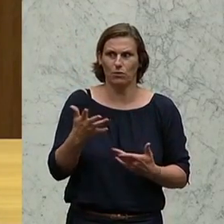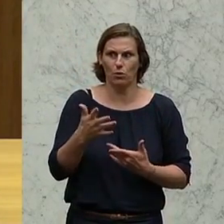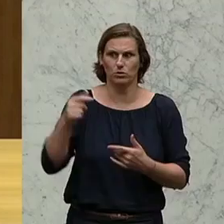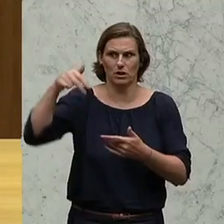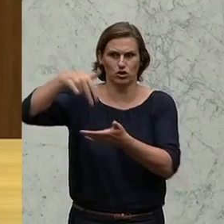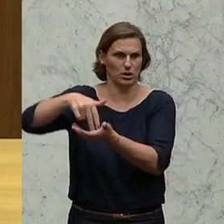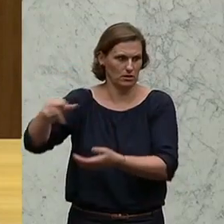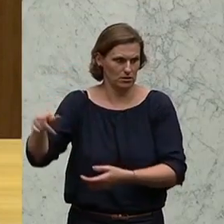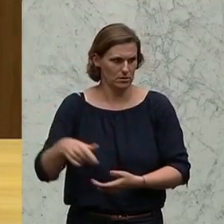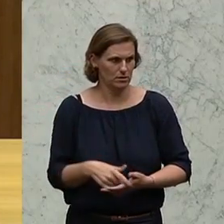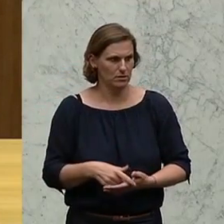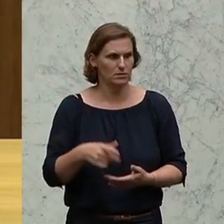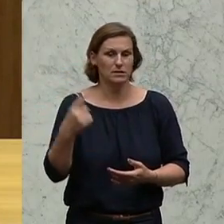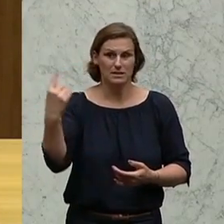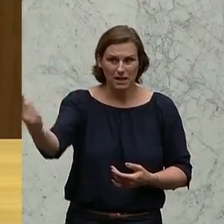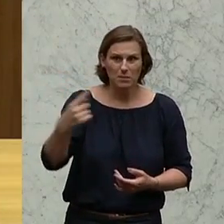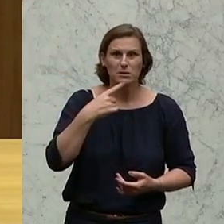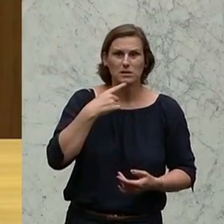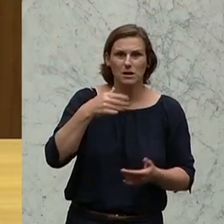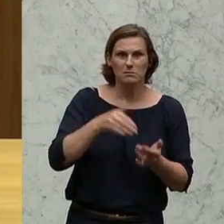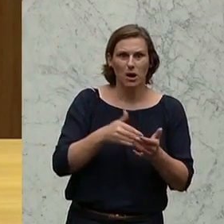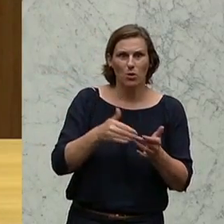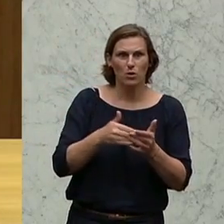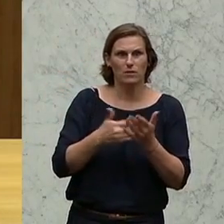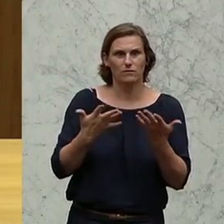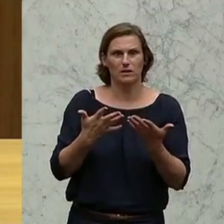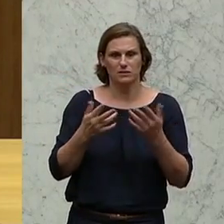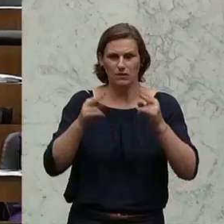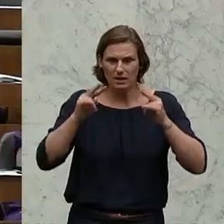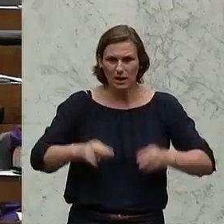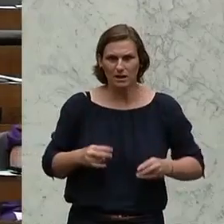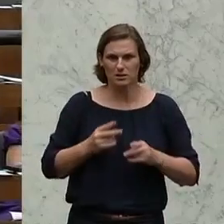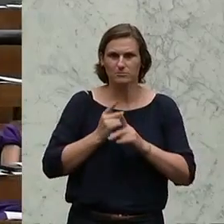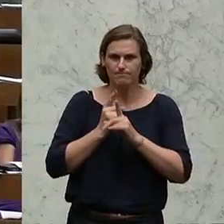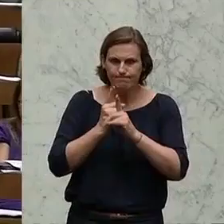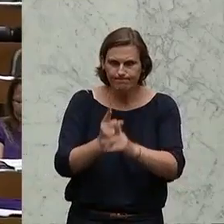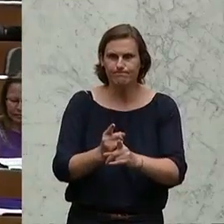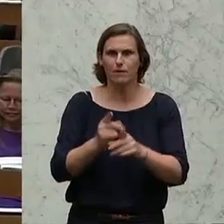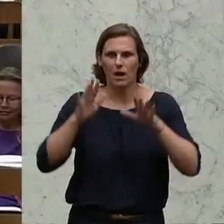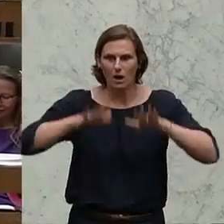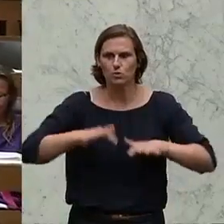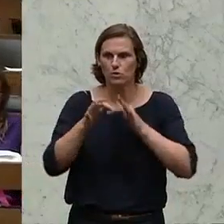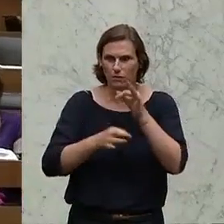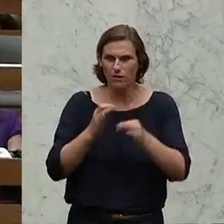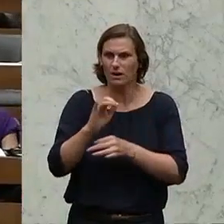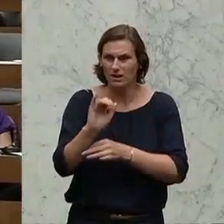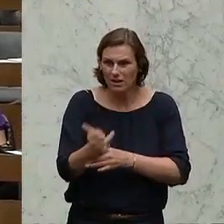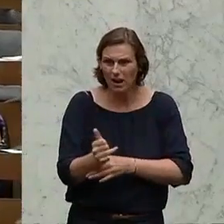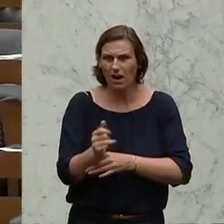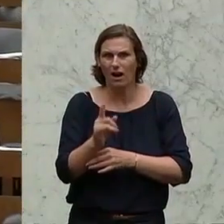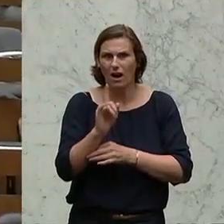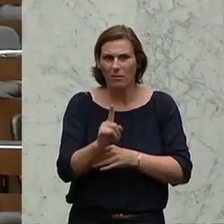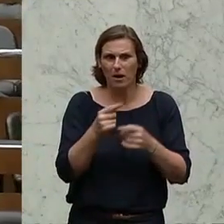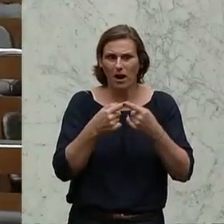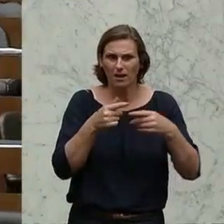ist okay, ja. Sie haben gesagt, es braucht ein rechtskonformes Asylverfahren. Ja, da sind wir bei Ihnen. Aber auf der anderen Seite machen Sie